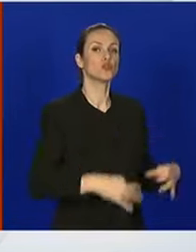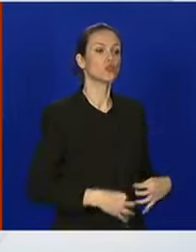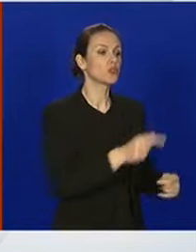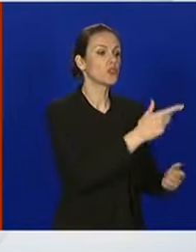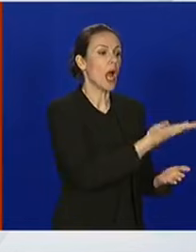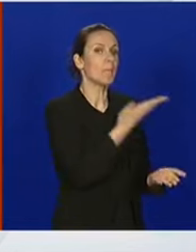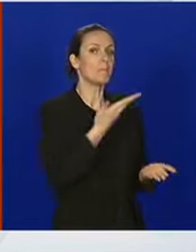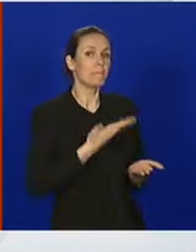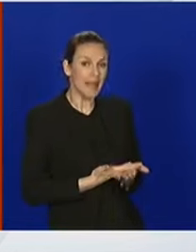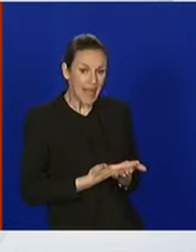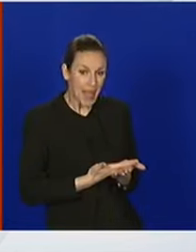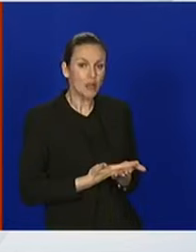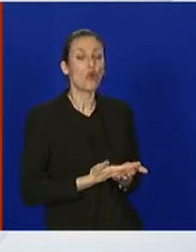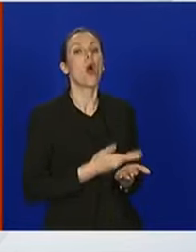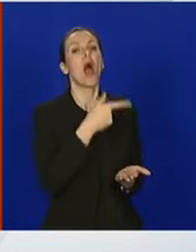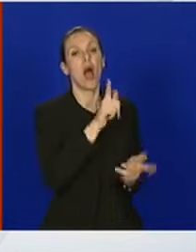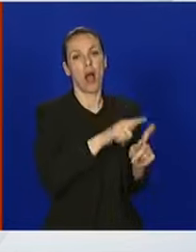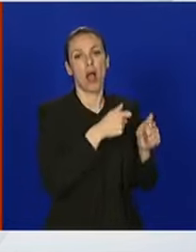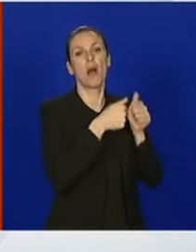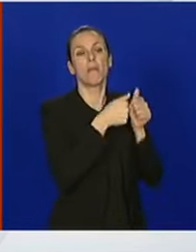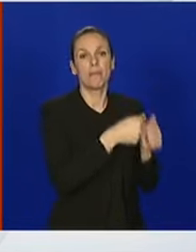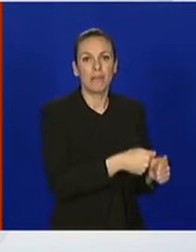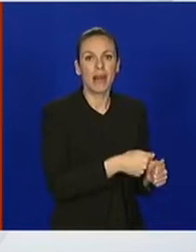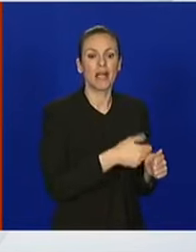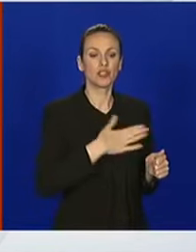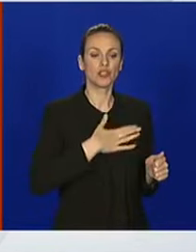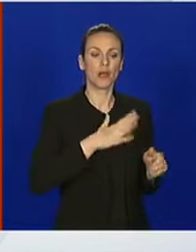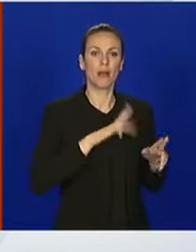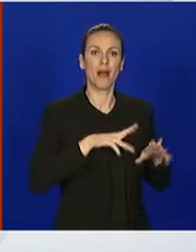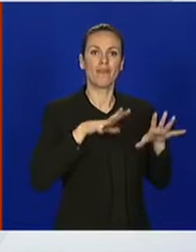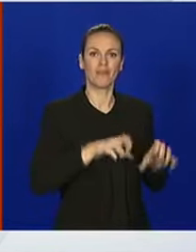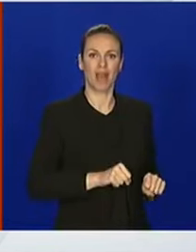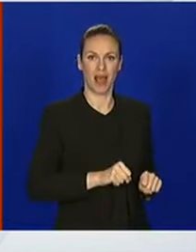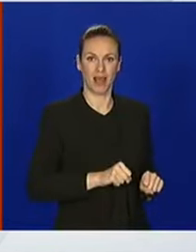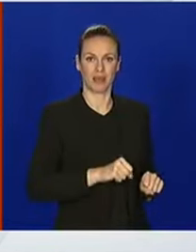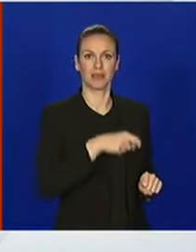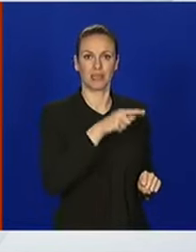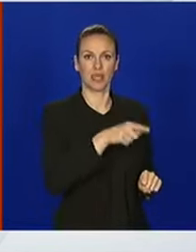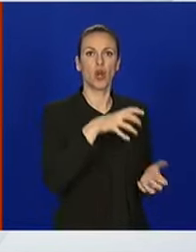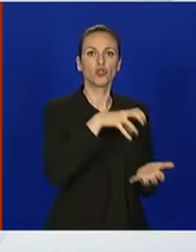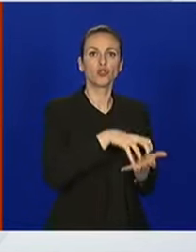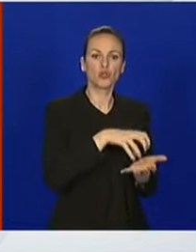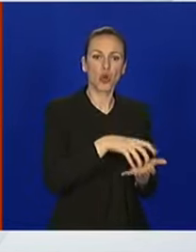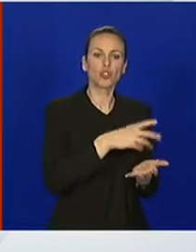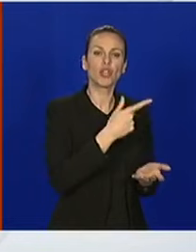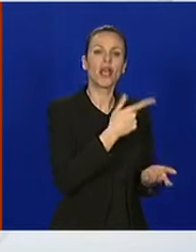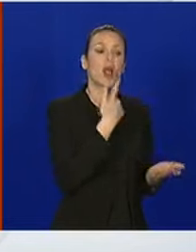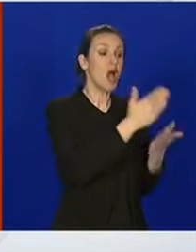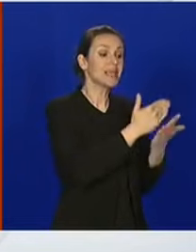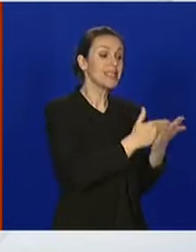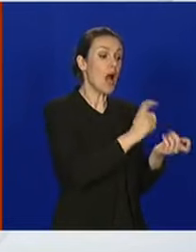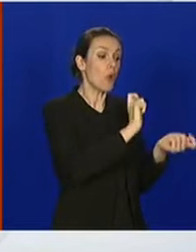a sve u skladu sa onim ovlaštenjima koje je Stožer dobio izmjenama zakona.